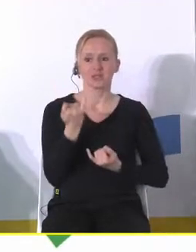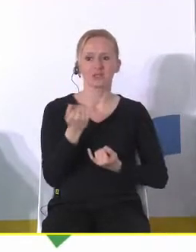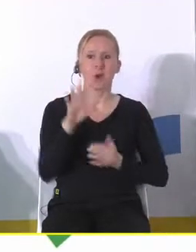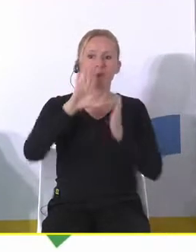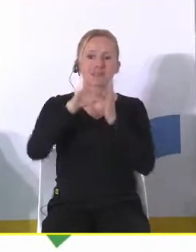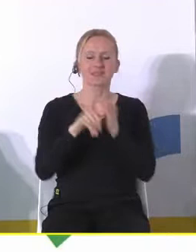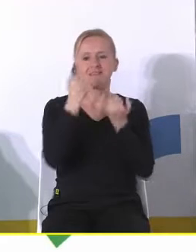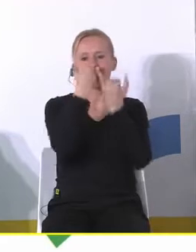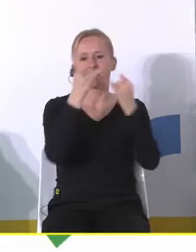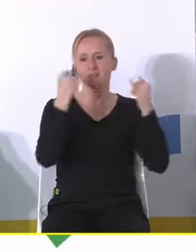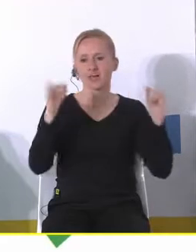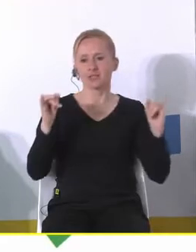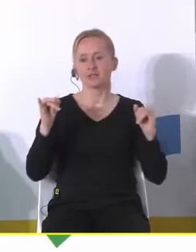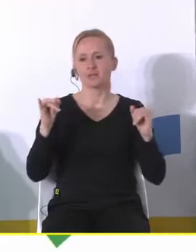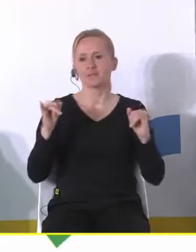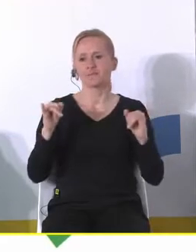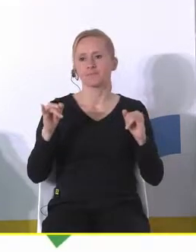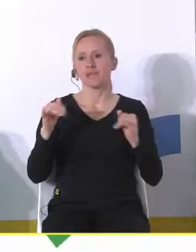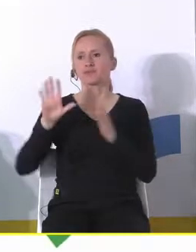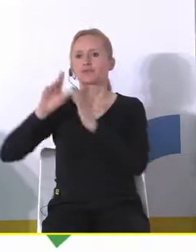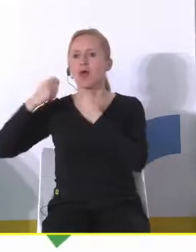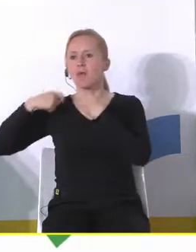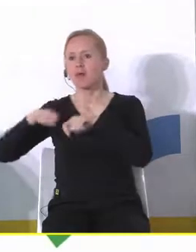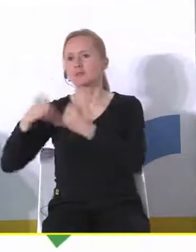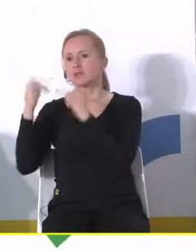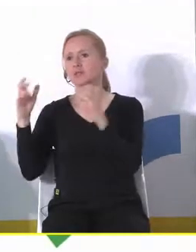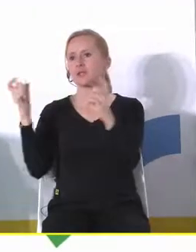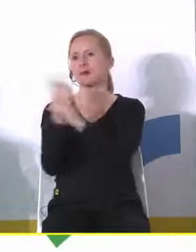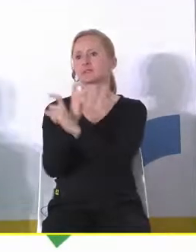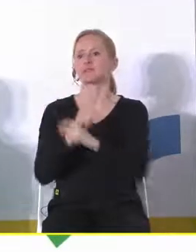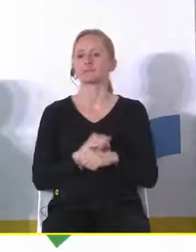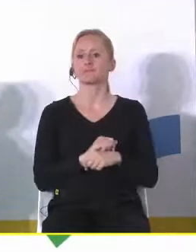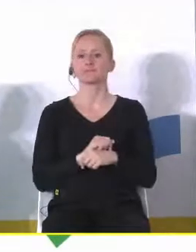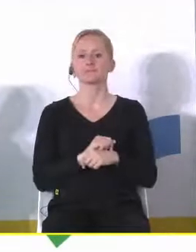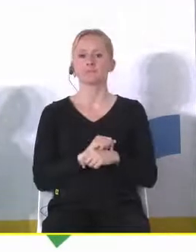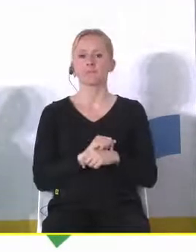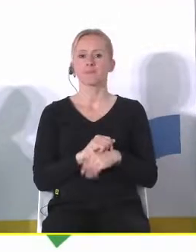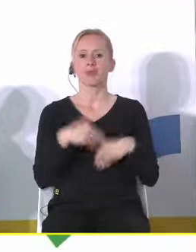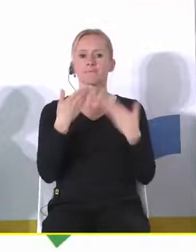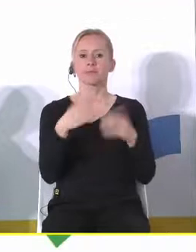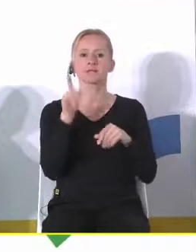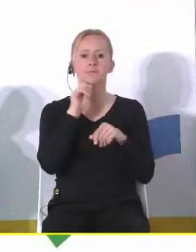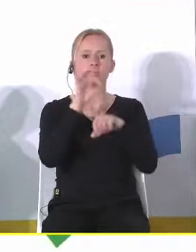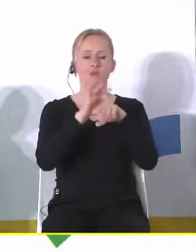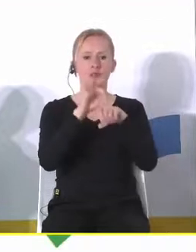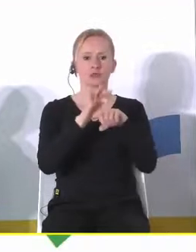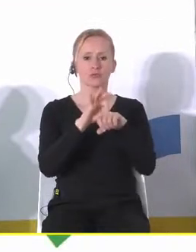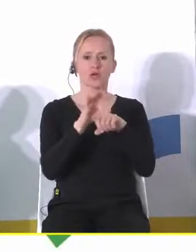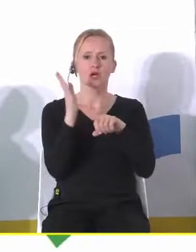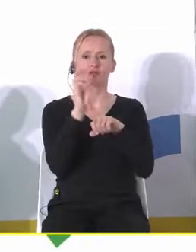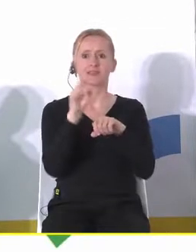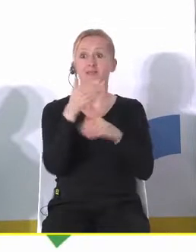odstawały od reszty tak kraju to zaraz oddam głos Panu Doktorowi Szwarcowi natomiast